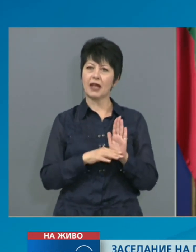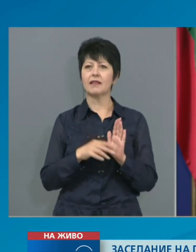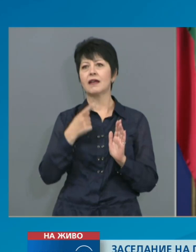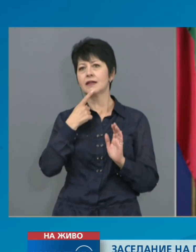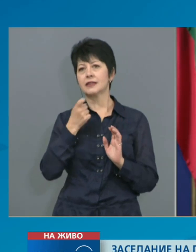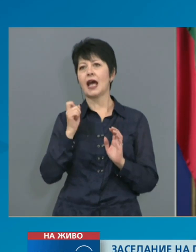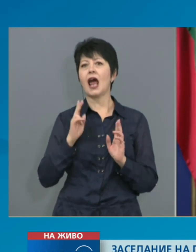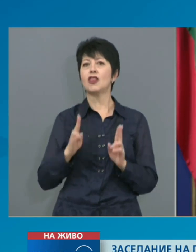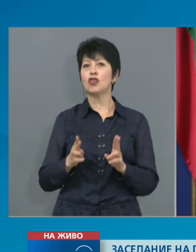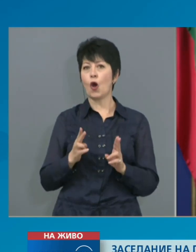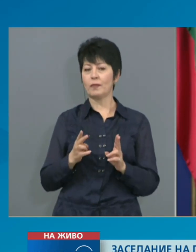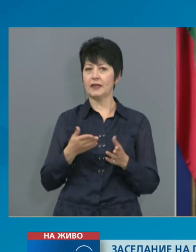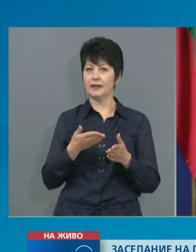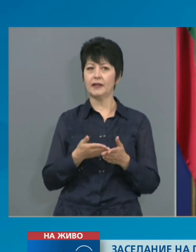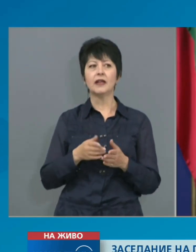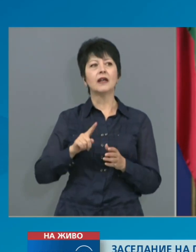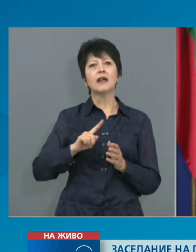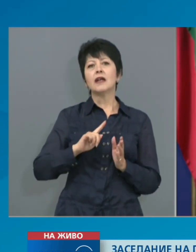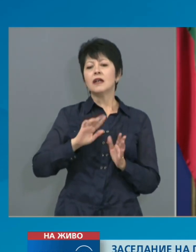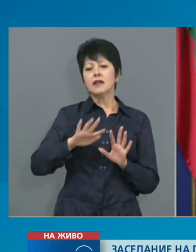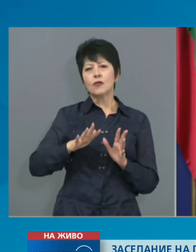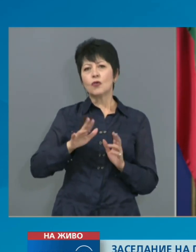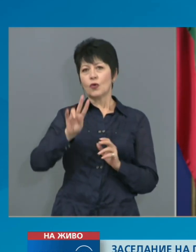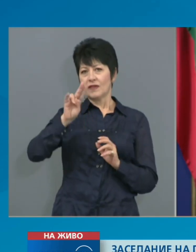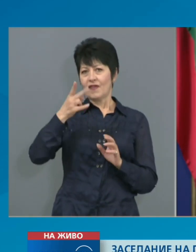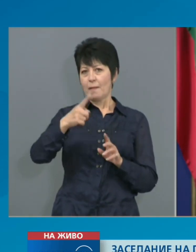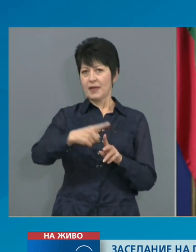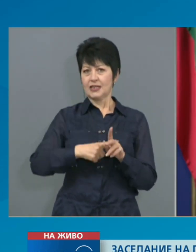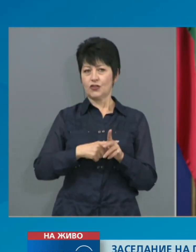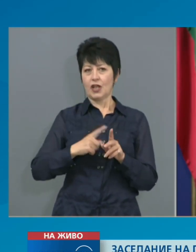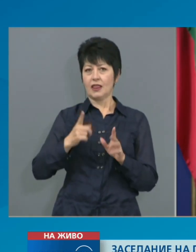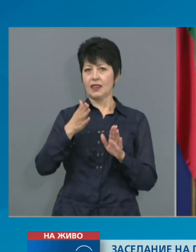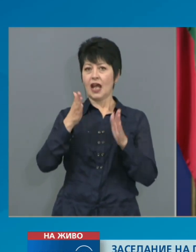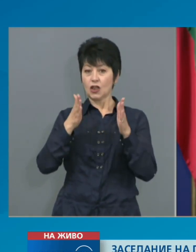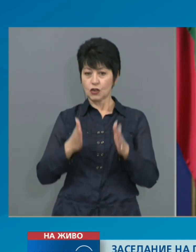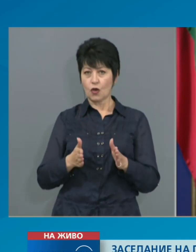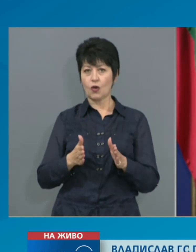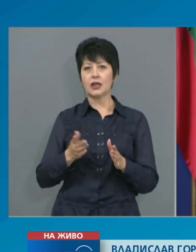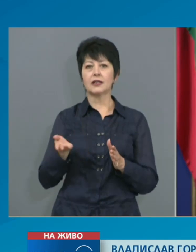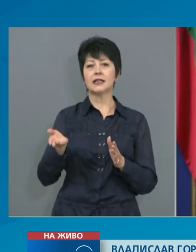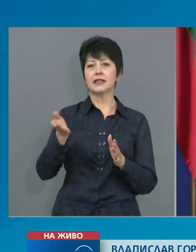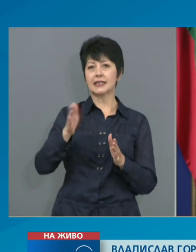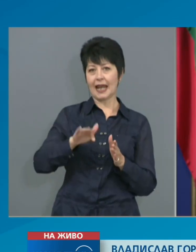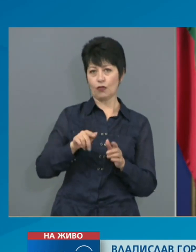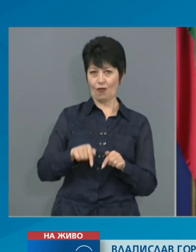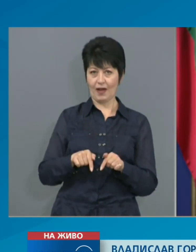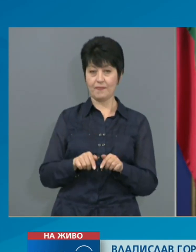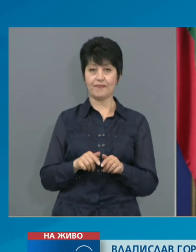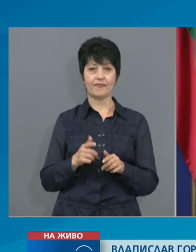и в домешчен срок след извареното положение. Обединихме се около това, че